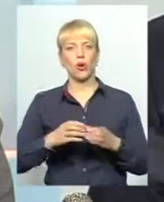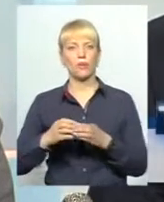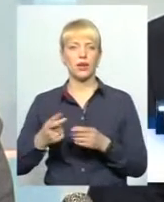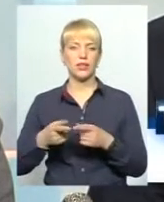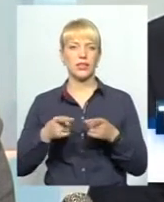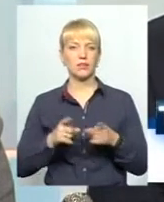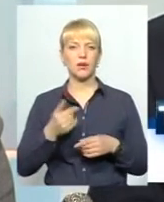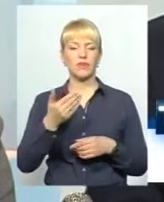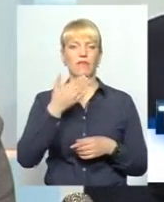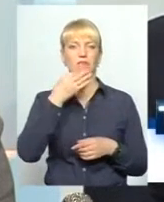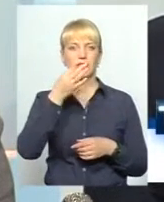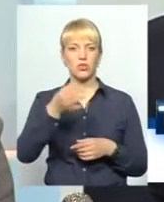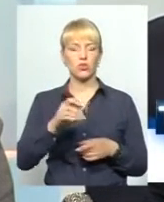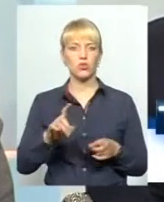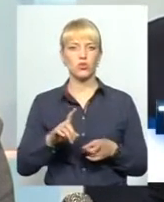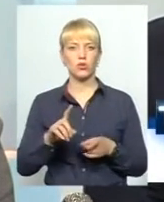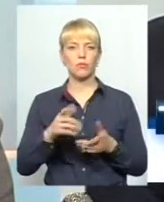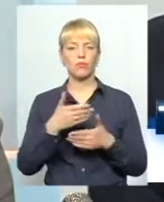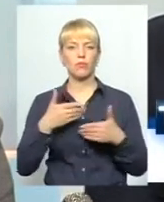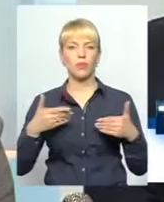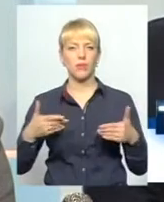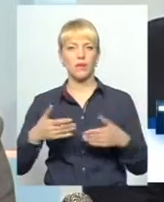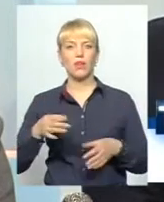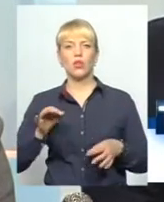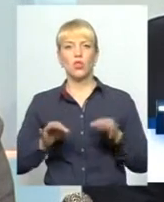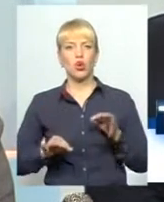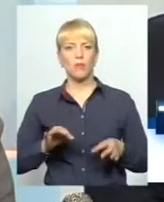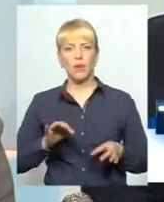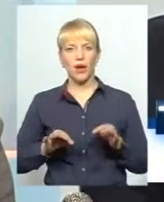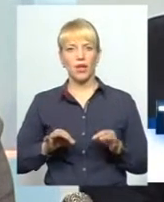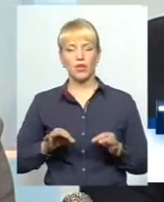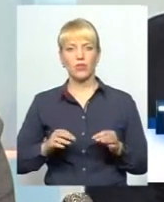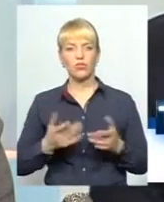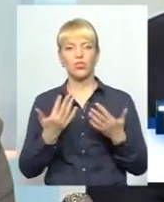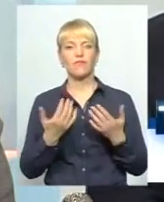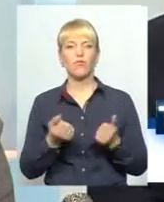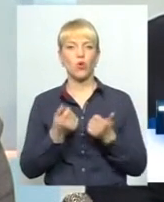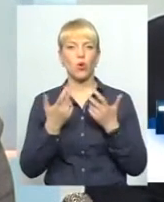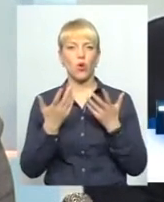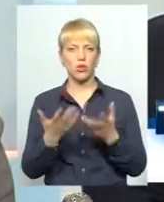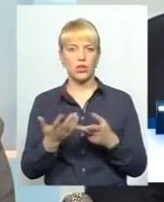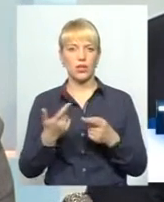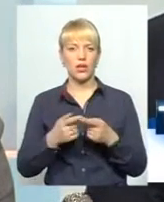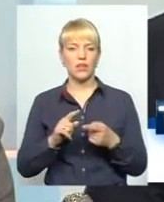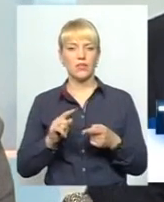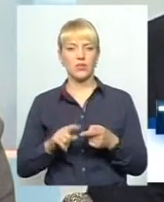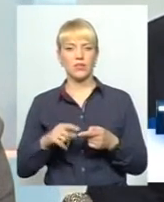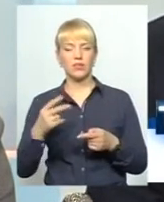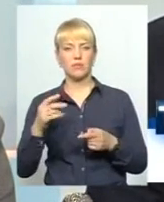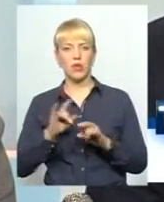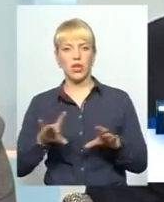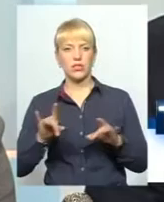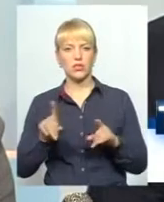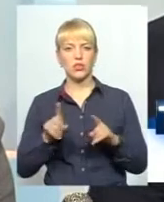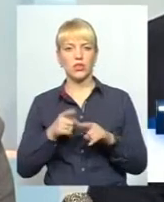насправді, для того, щоб ми нормально, мабуть, ще раз вкотре, вже в 20-й в цьому студії пояснили, що